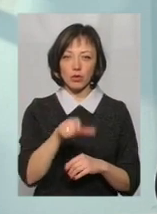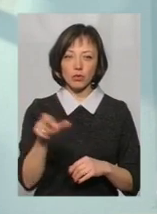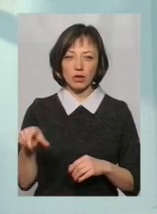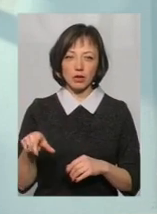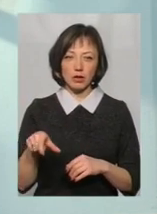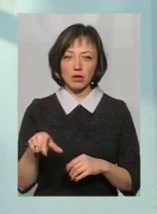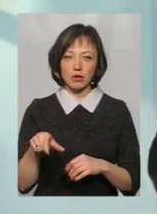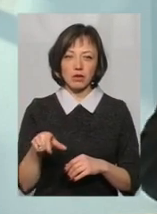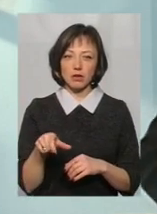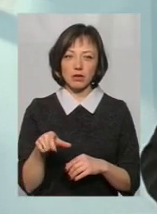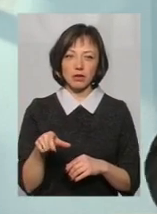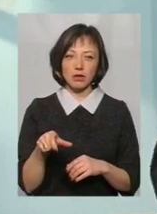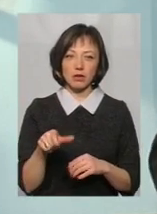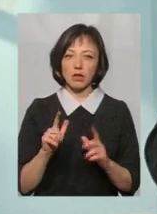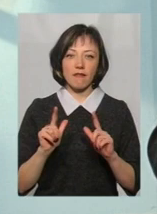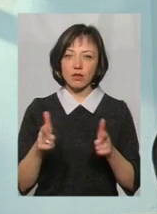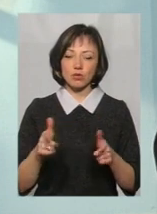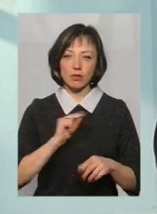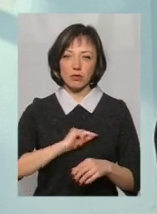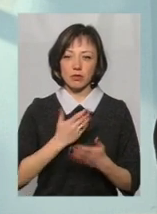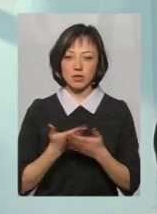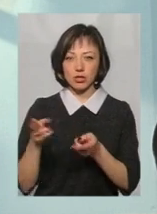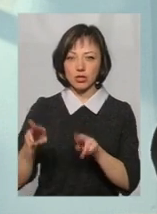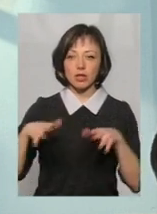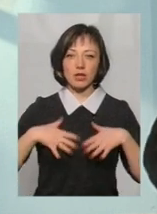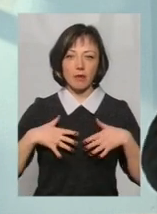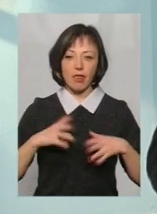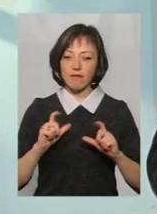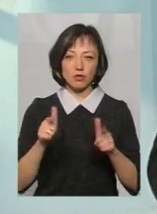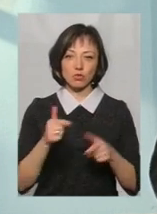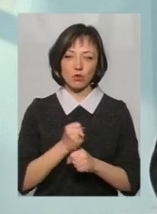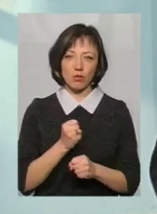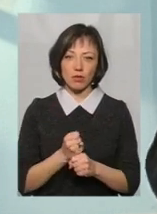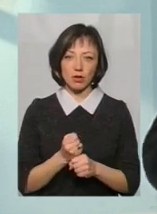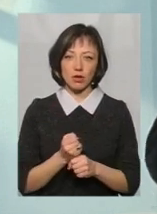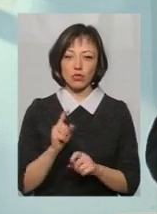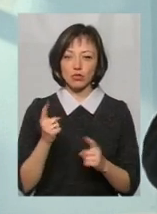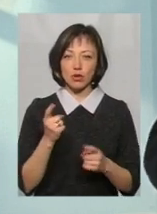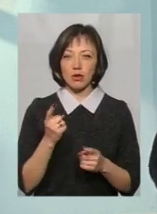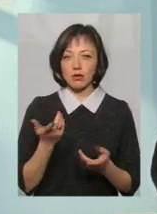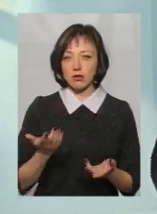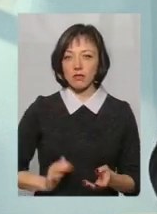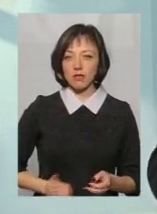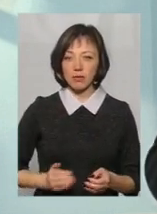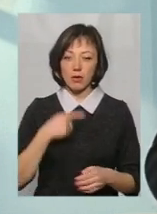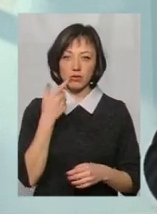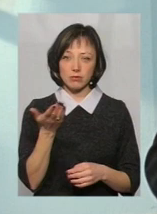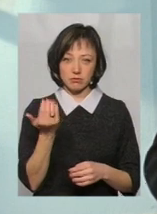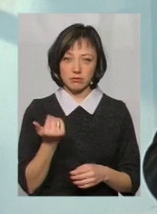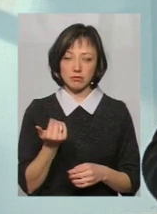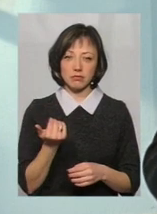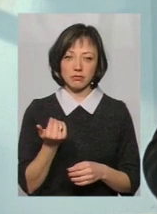вони не влаштується, наприклад, якщо вони залишилися в Криму, вони не влаштується на роботу, тому що роботодавець приходить і каже, що,